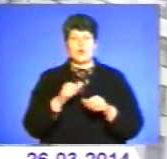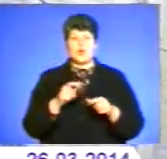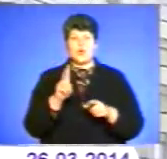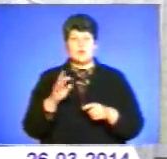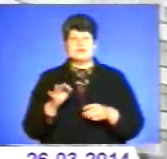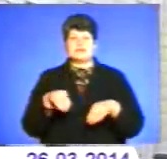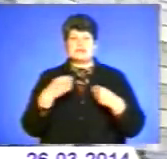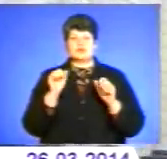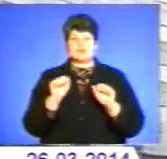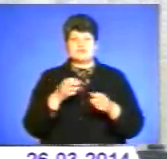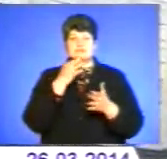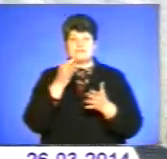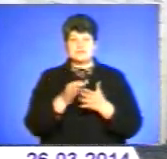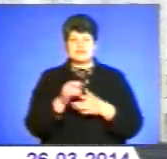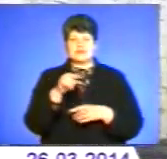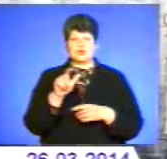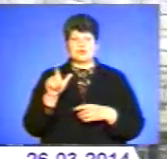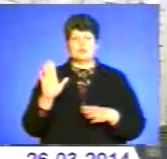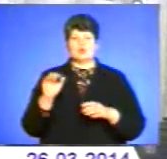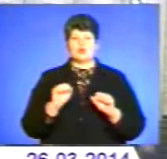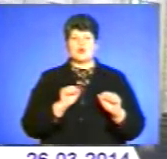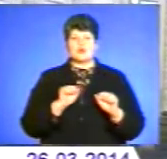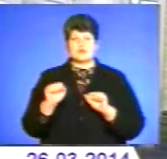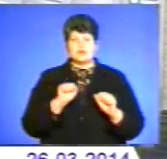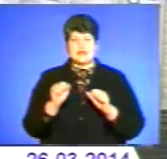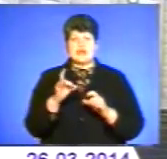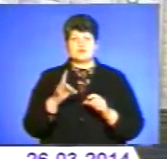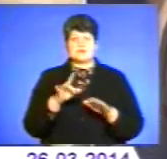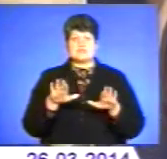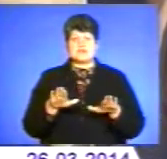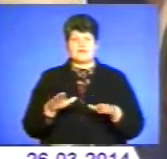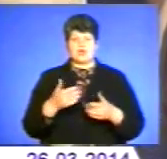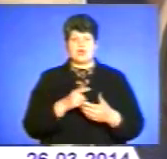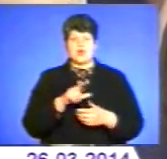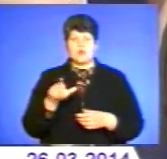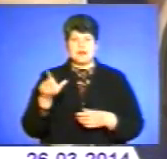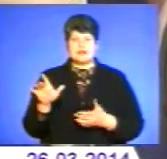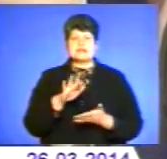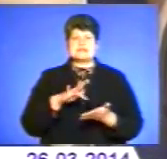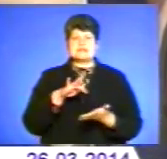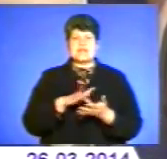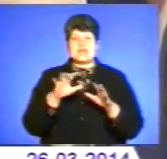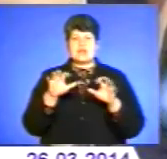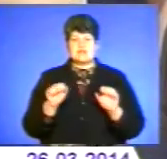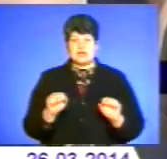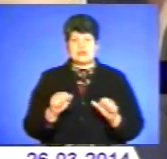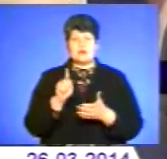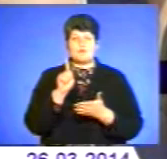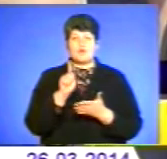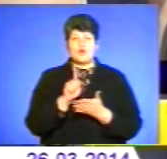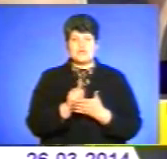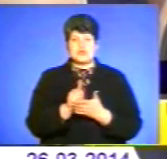підзвітність тих людей, які будуть розпоряджатися ресурсами місцевої громади. Центральна влада повинна за